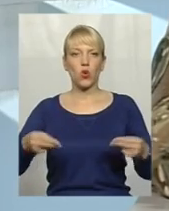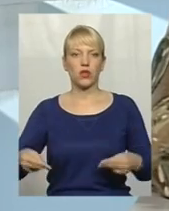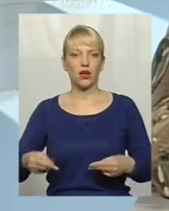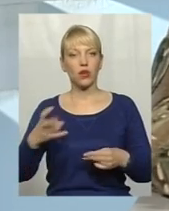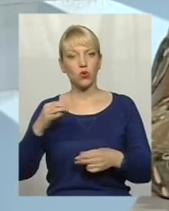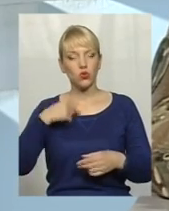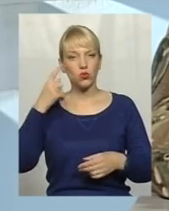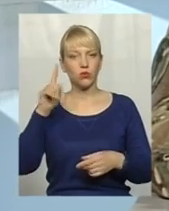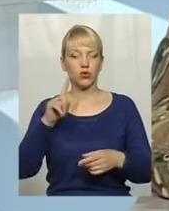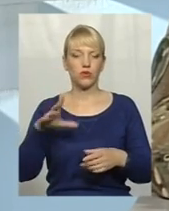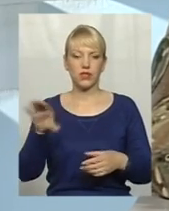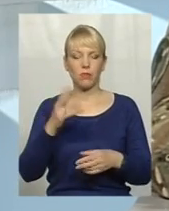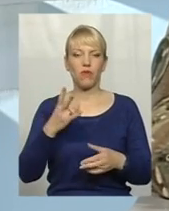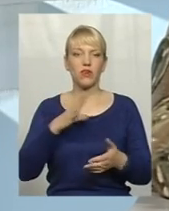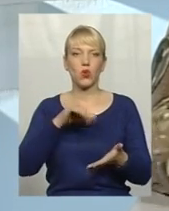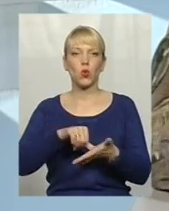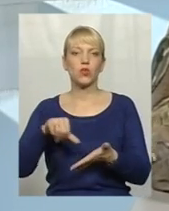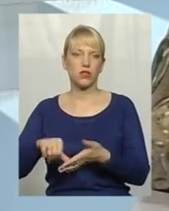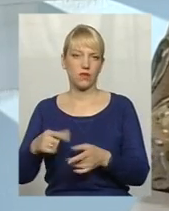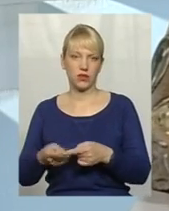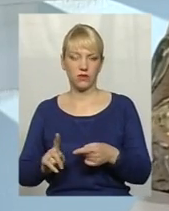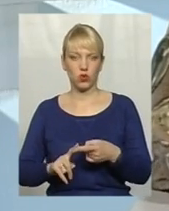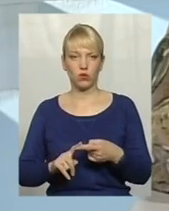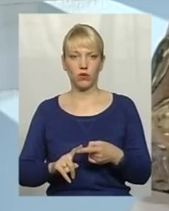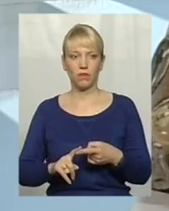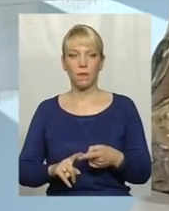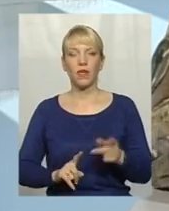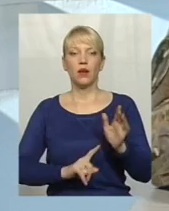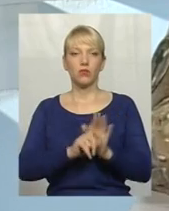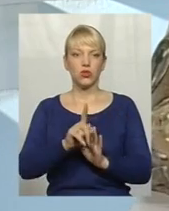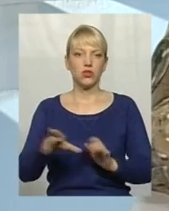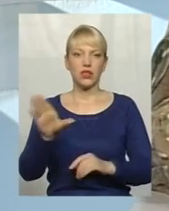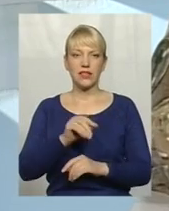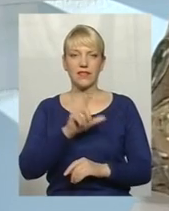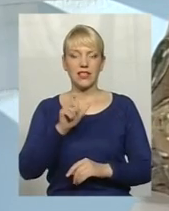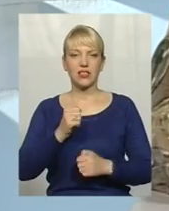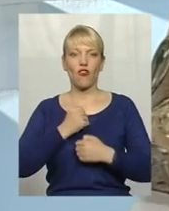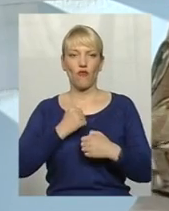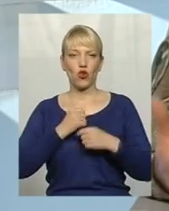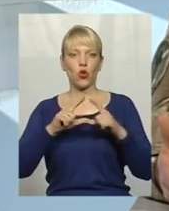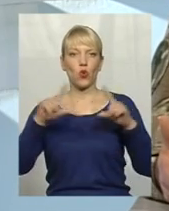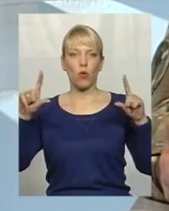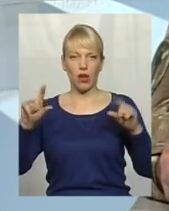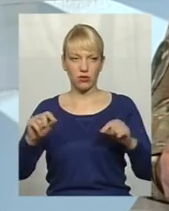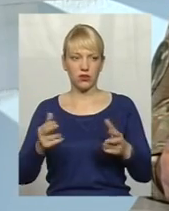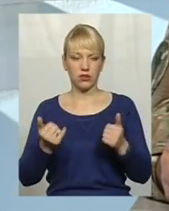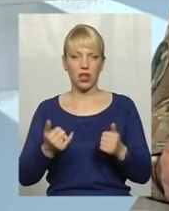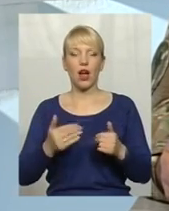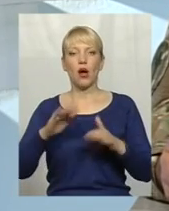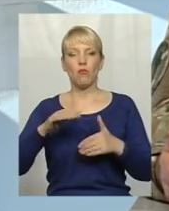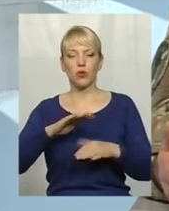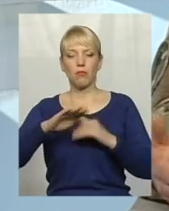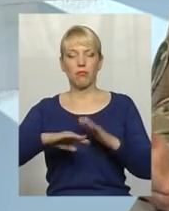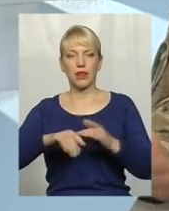участвувати в цьому. По мірі того, що можна зробити. Починається все з воєнкомата, звісно. Потім в підрозділах.